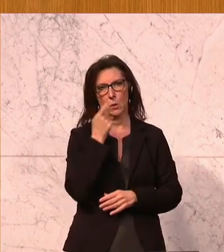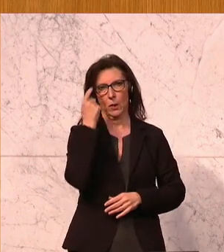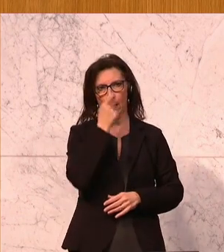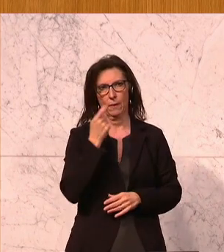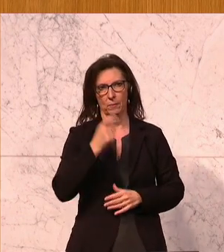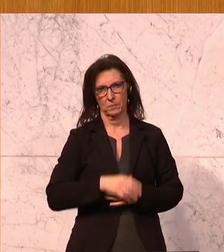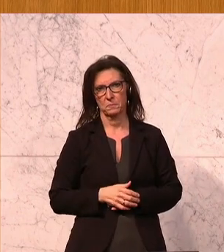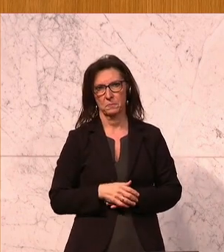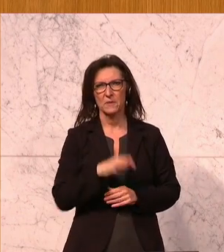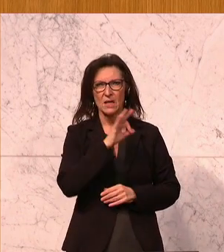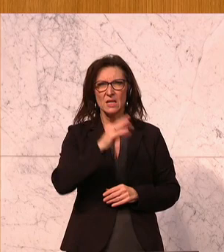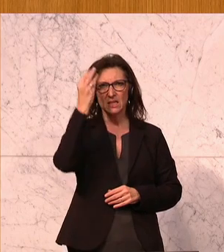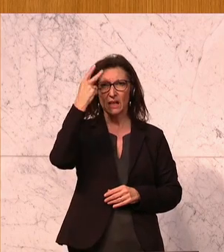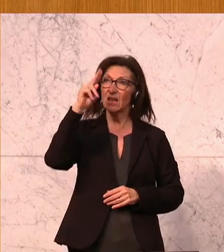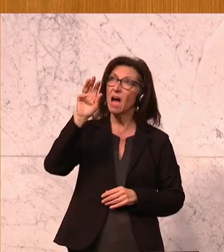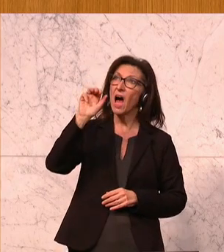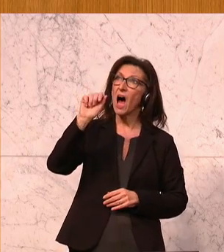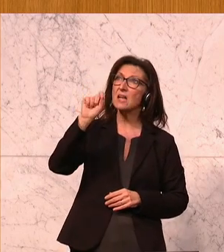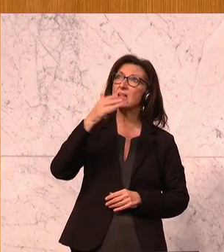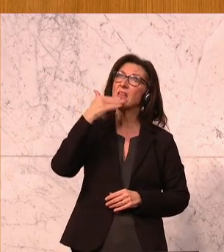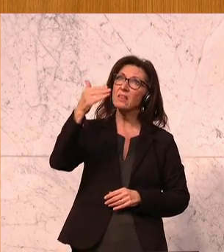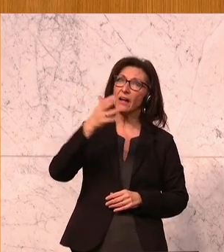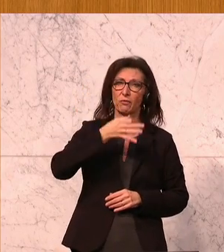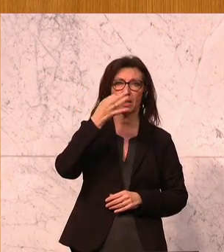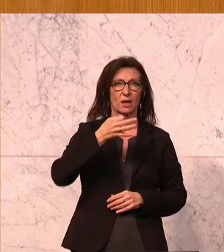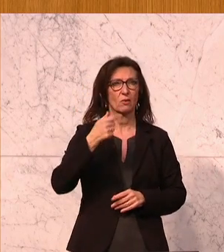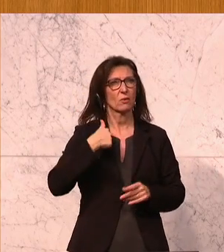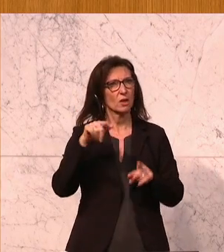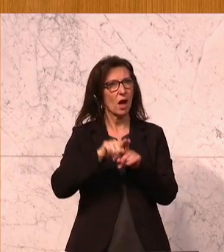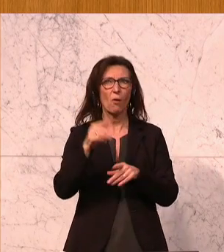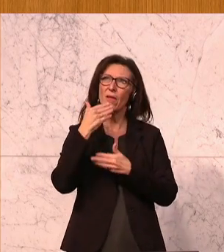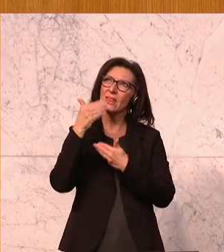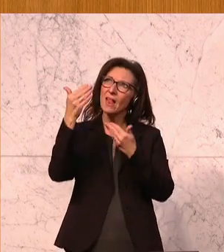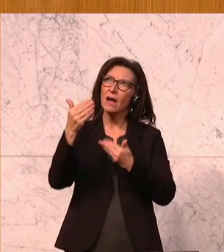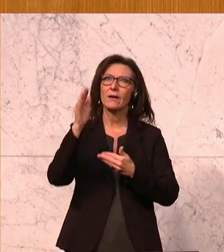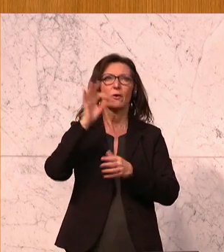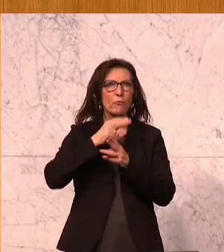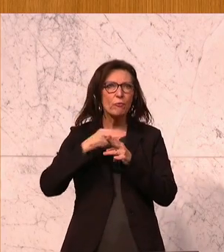Sehr geehrter Herr Aster, ich möchte mich bedanken für Ihre Rede und ich möchte mich auch bedanken, dass Sie diese Arbeit machen.